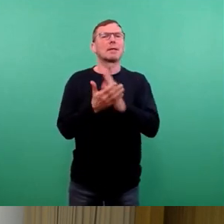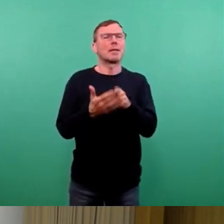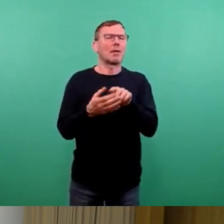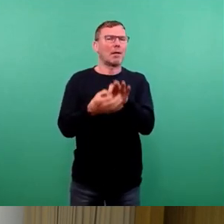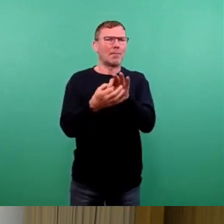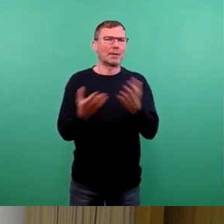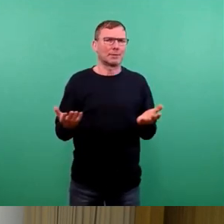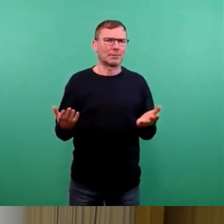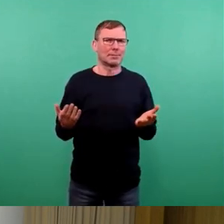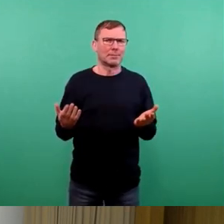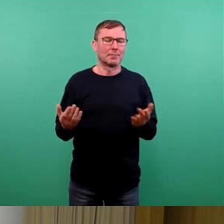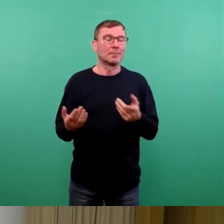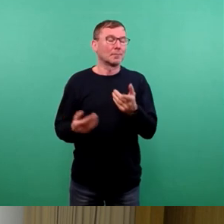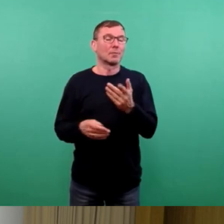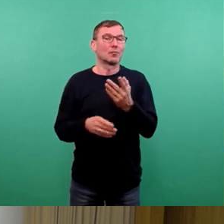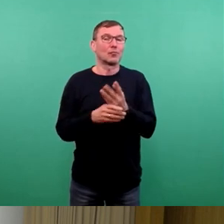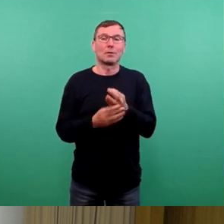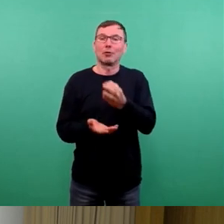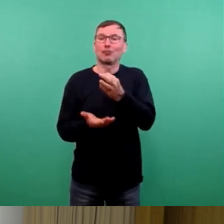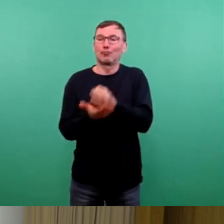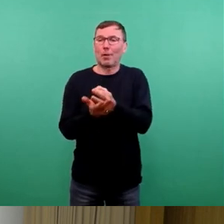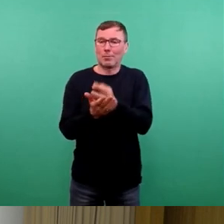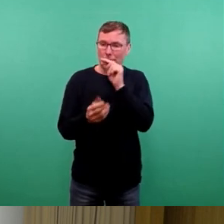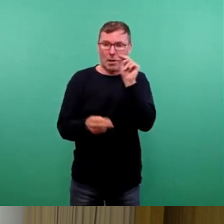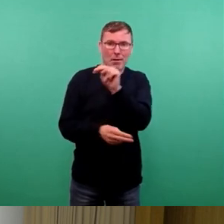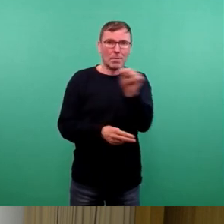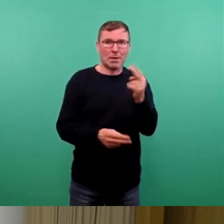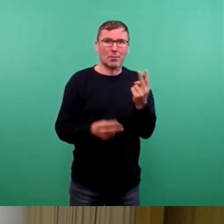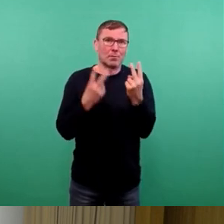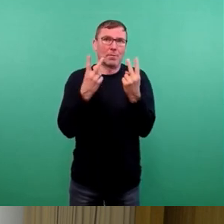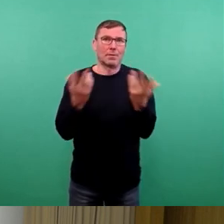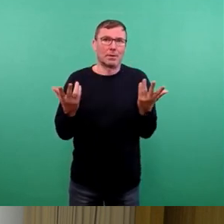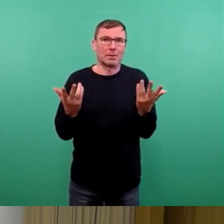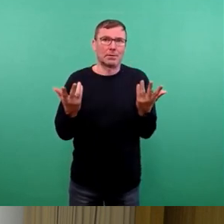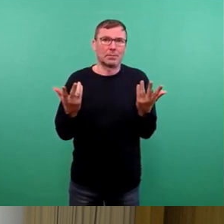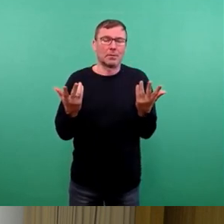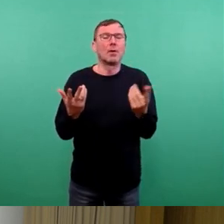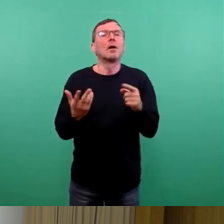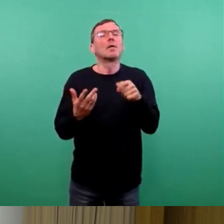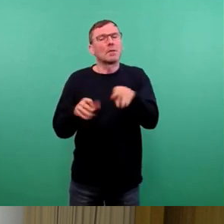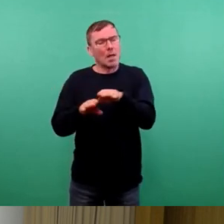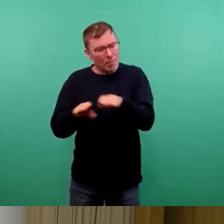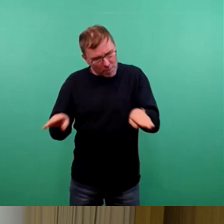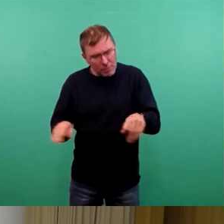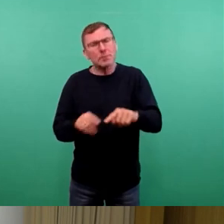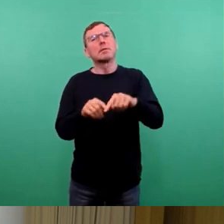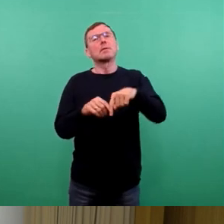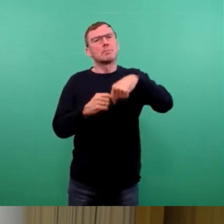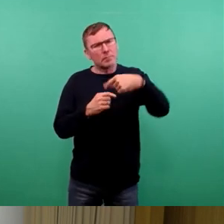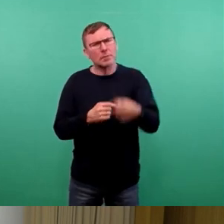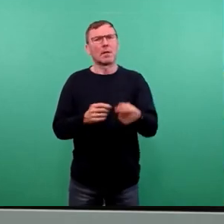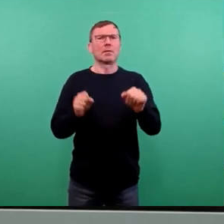ist natürlich schon die Standortbetrachtung elementar wichtiger. Und auf dieser Basis kann man ja dann eine